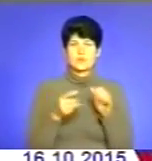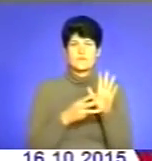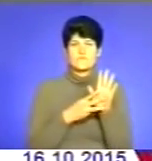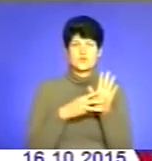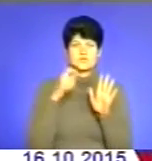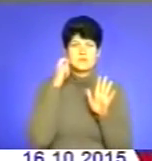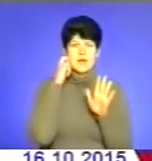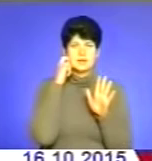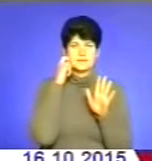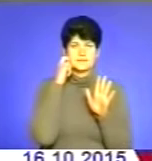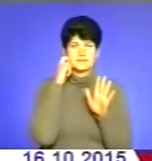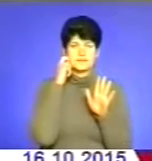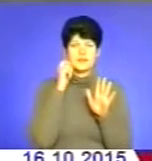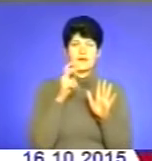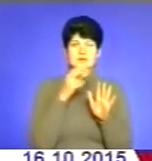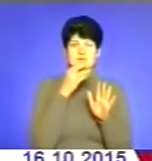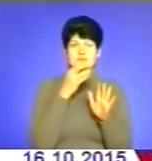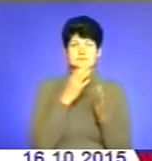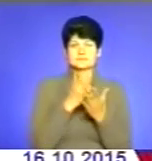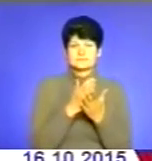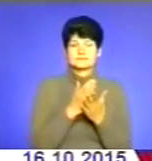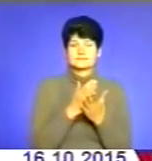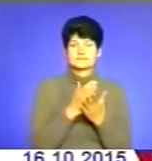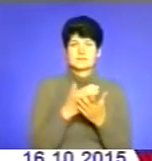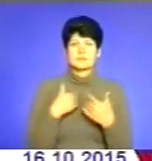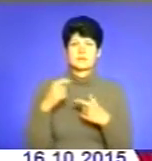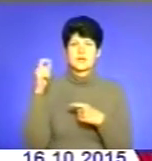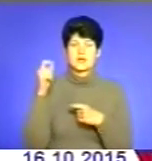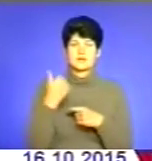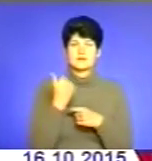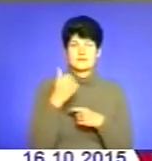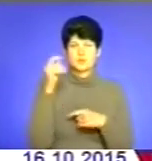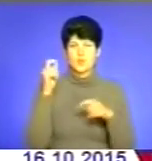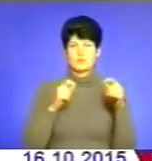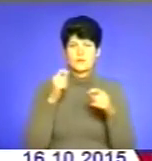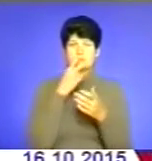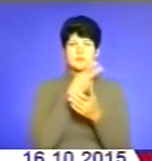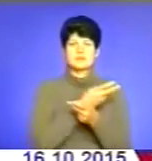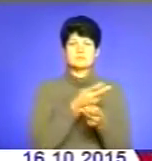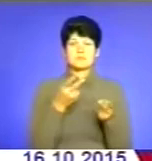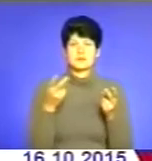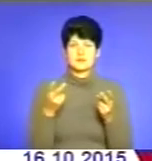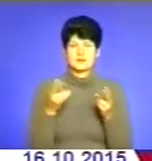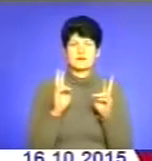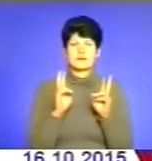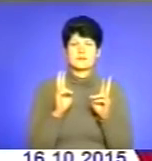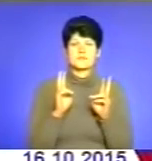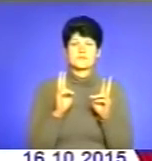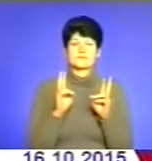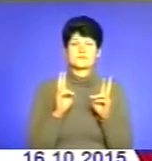років, як сказати, наш уїзд, і ми приїхали на вашу конференцію посмотріти ваші, як сказати,